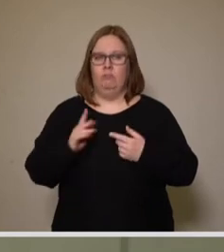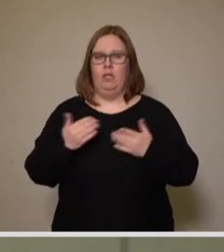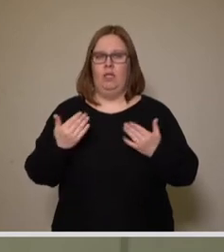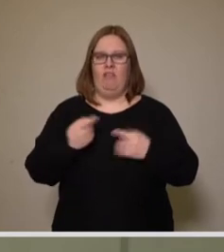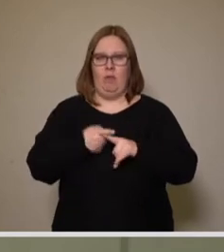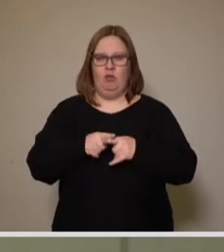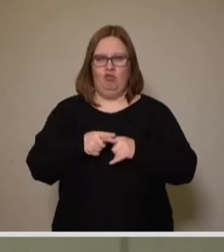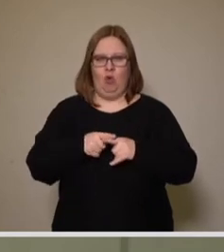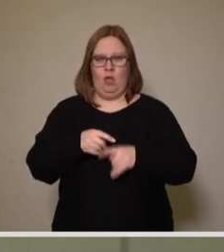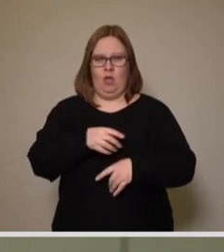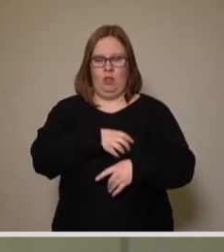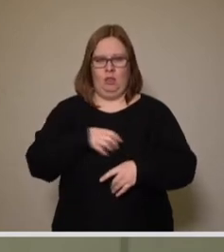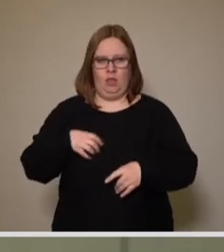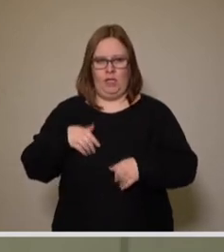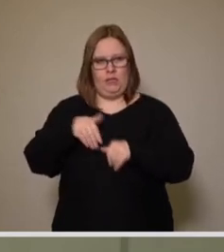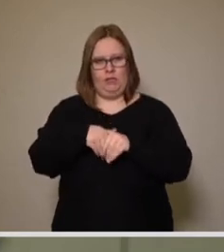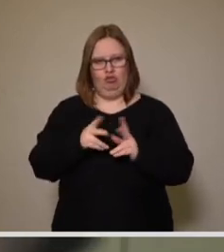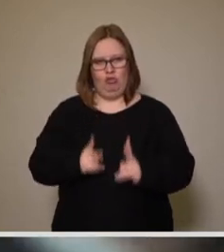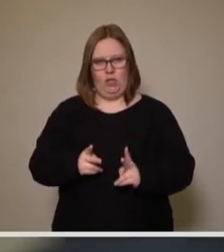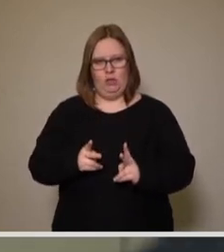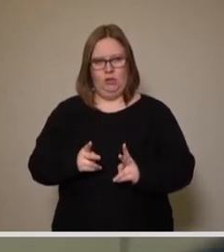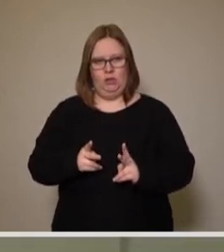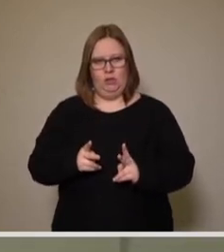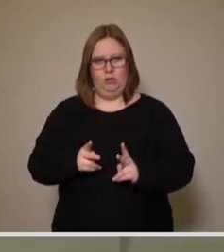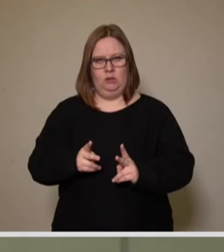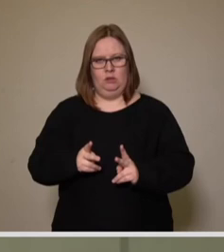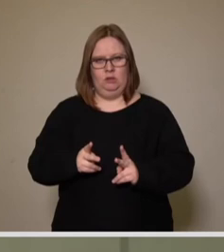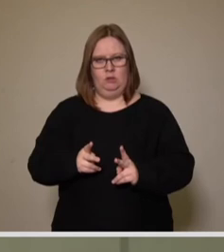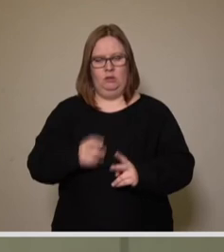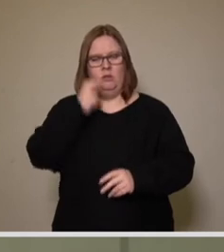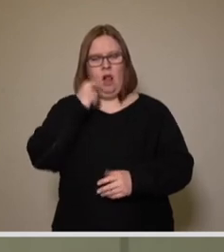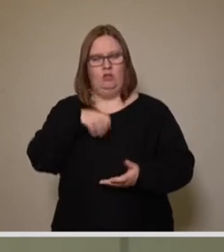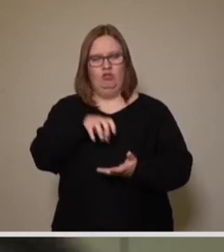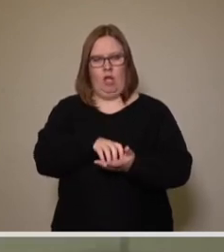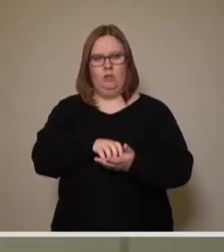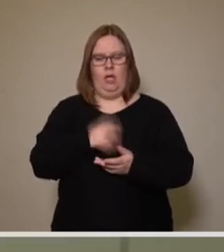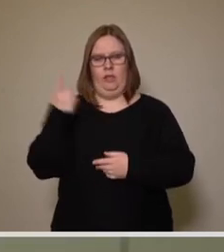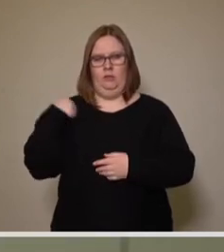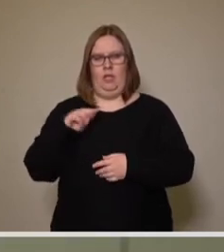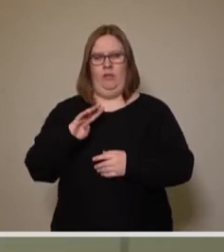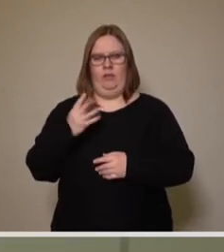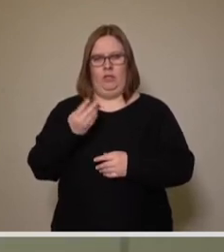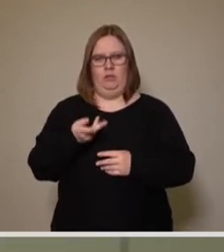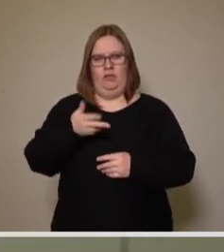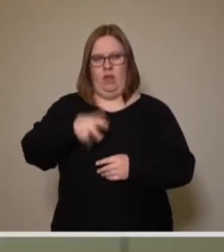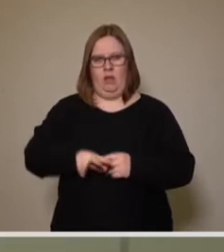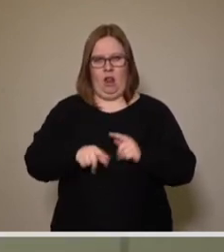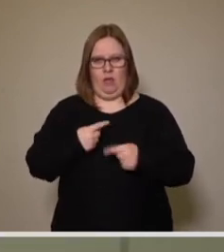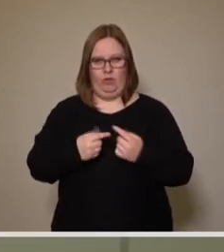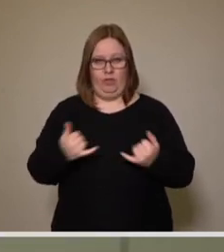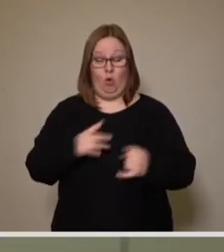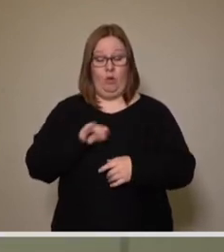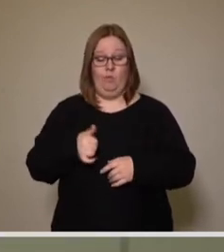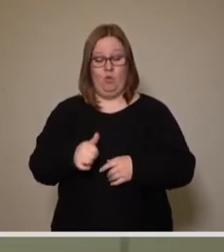Gewerbesteuer in Dresden, Innenstadt, Alternativstadt, Bezirk, Altstadt, seit dem vierten Quartal entwickelt und ist bereits auch eine